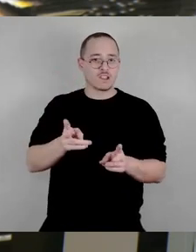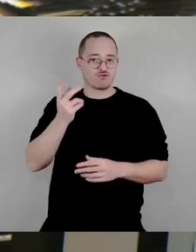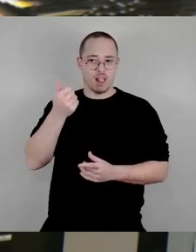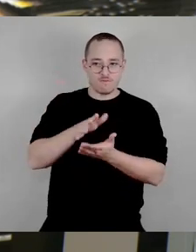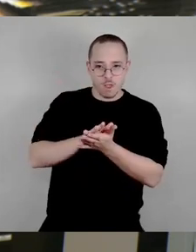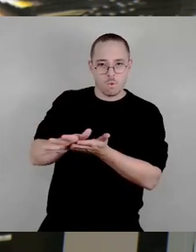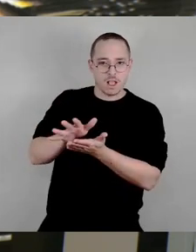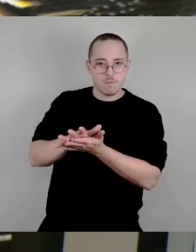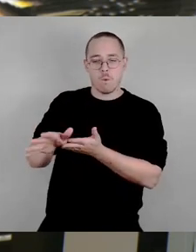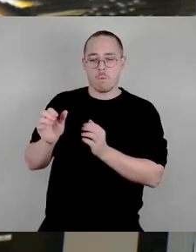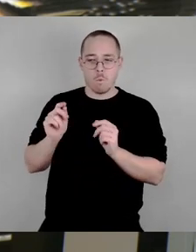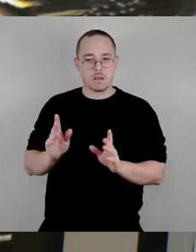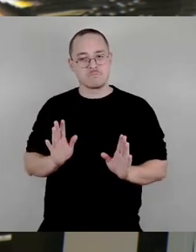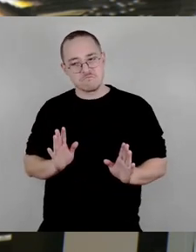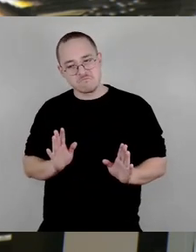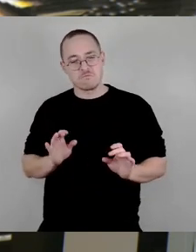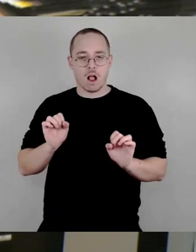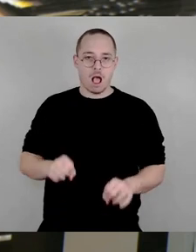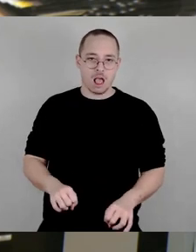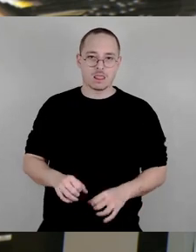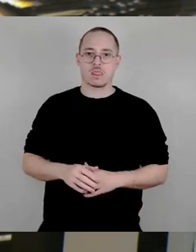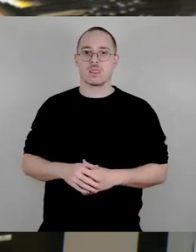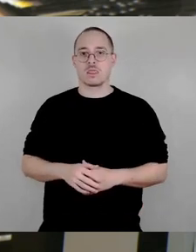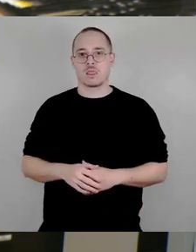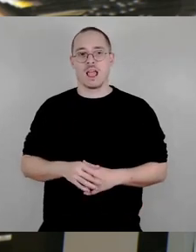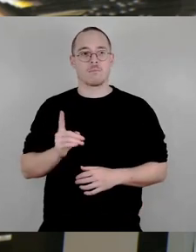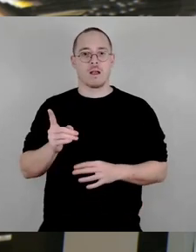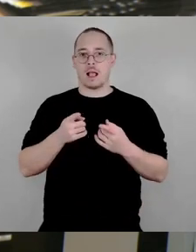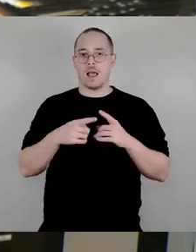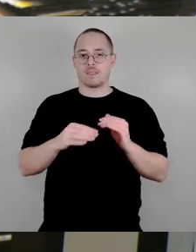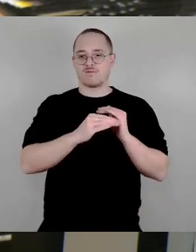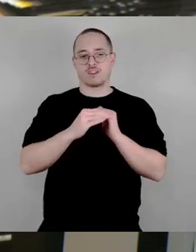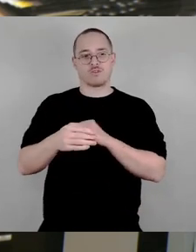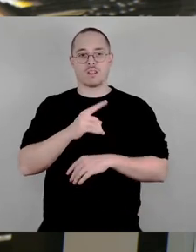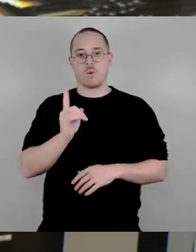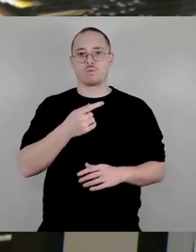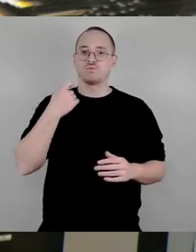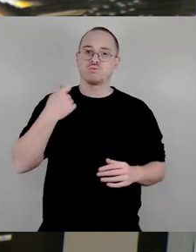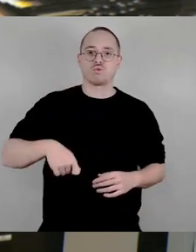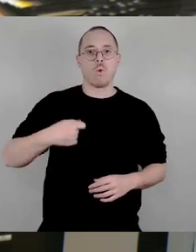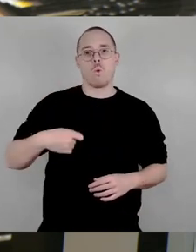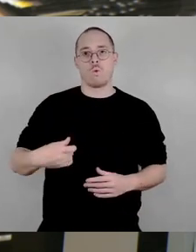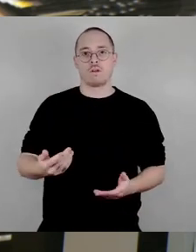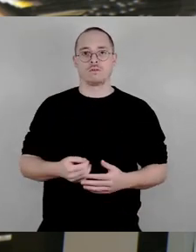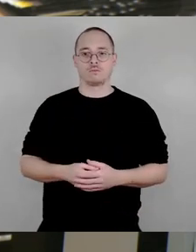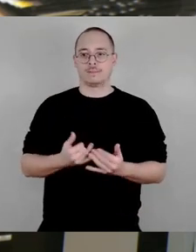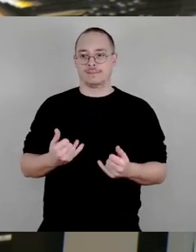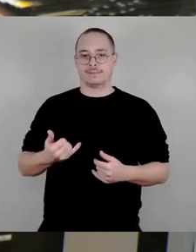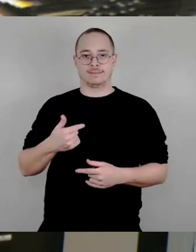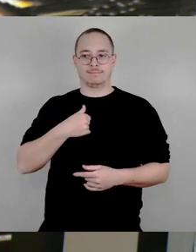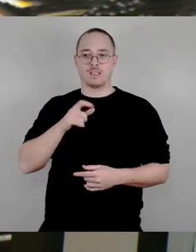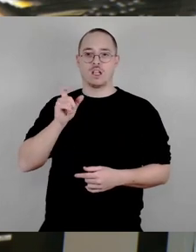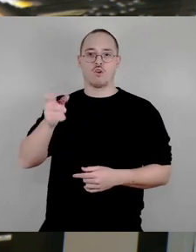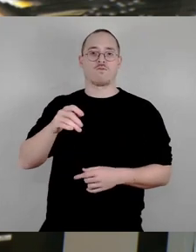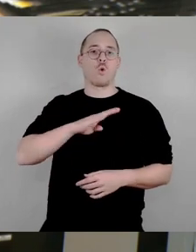interessanten Flächen sind zu teuer. Da frage ich mich ganz ehrlich, Kollege Engel, Deckungsvorschlag. Also, wie stellt ihr euch vor, das, was ihr als Deckungsquelle